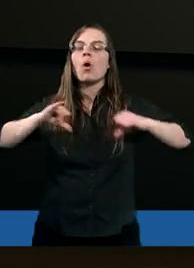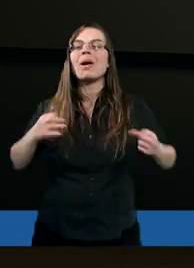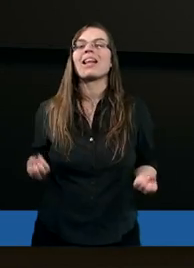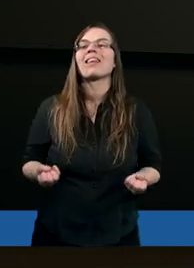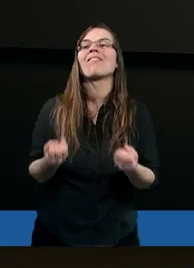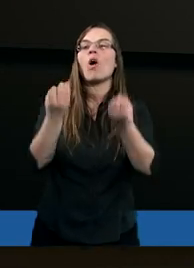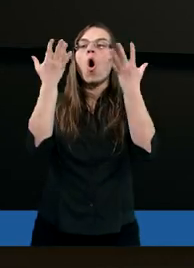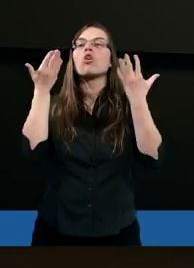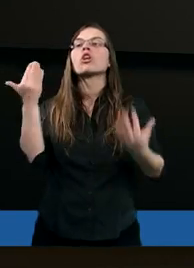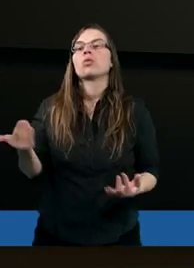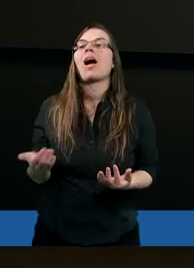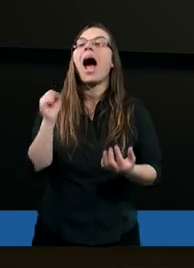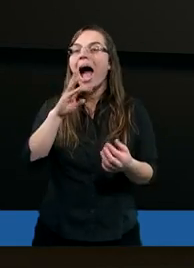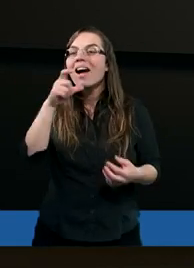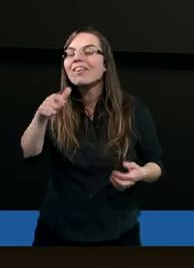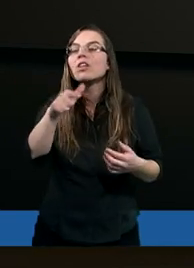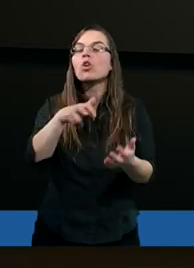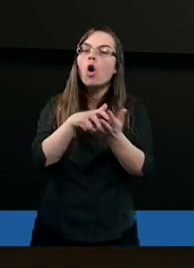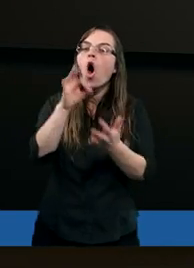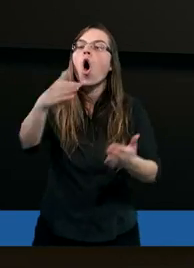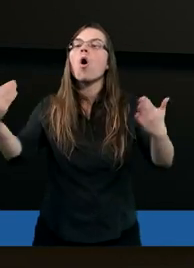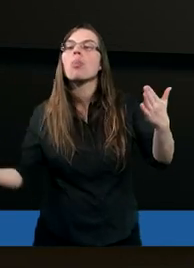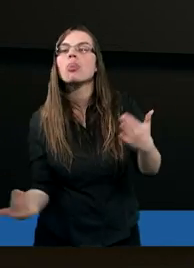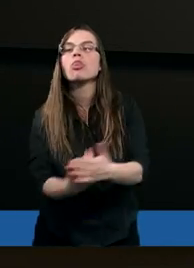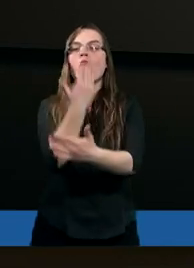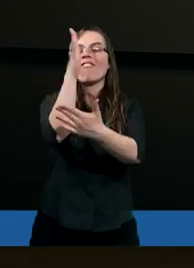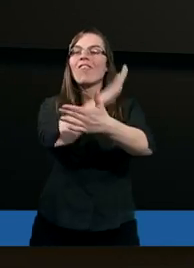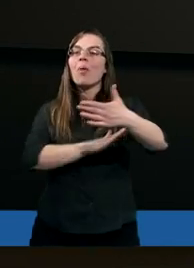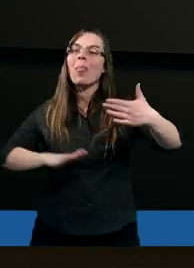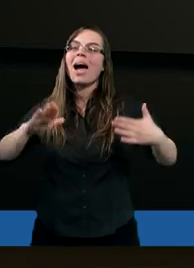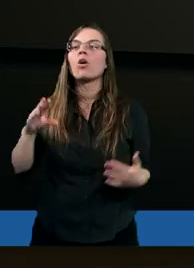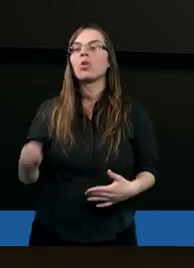stworzyłem, a więc tu chodzi o to nowo narodzenie.